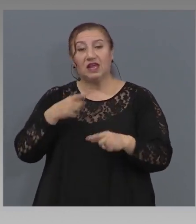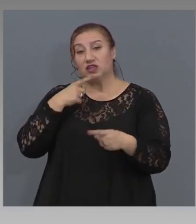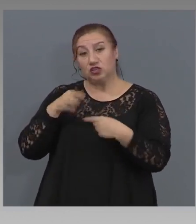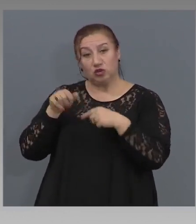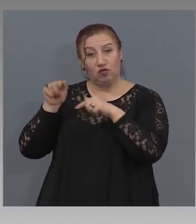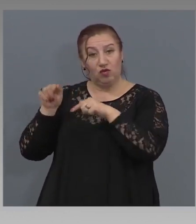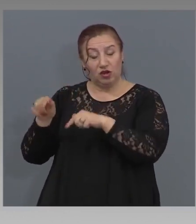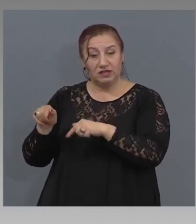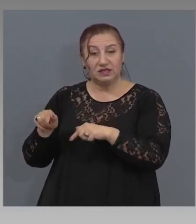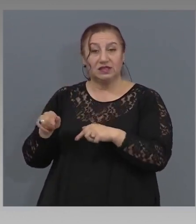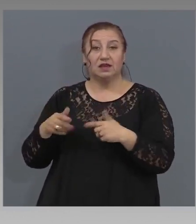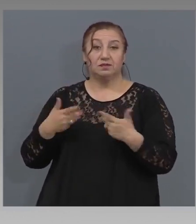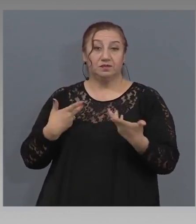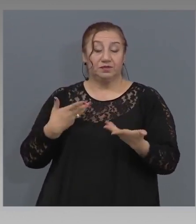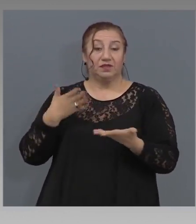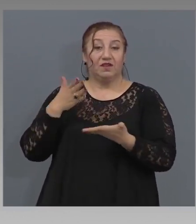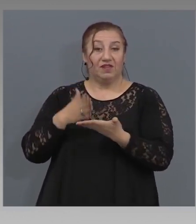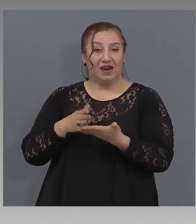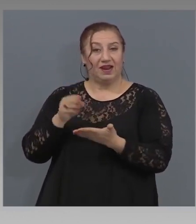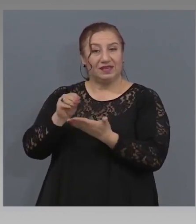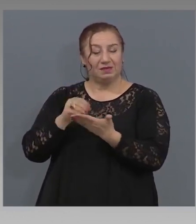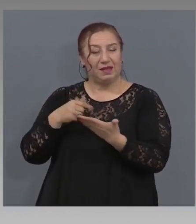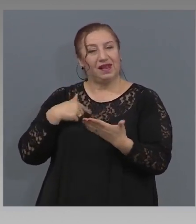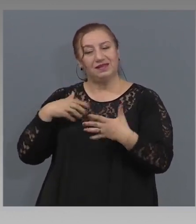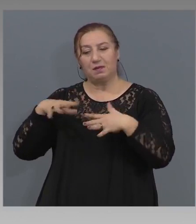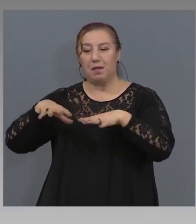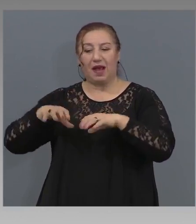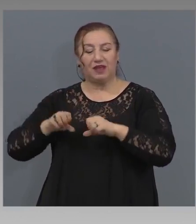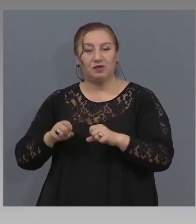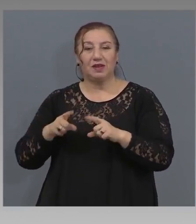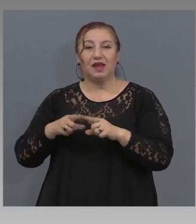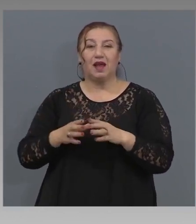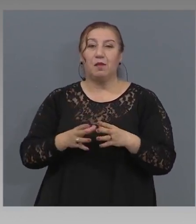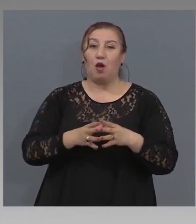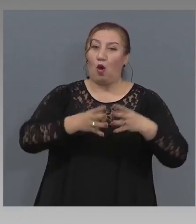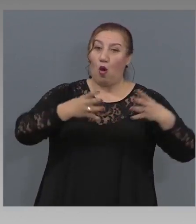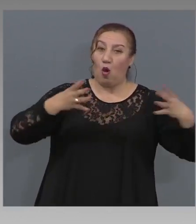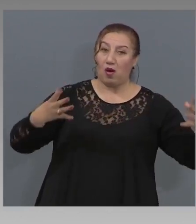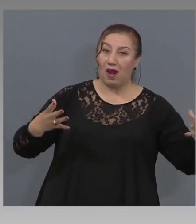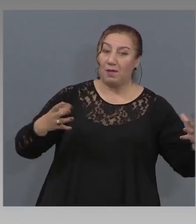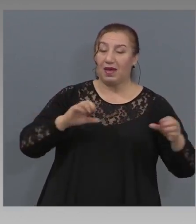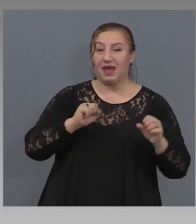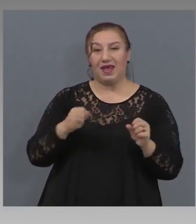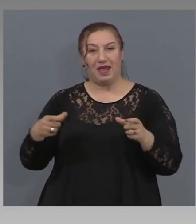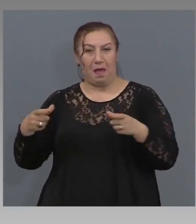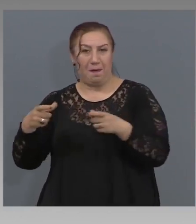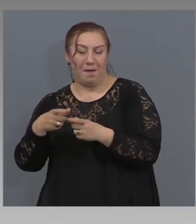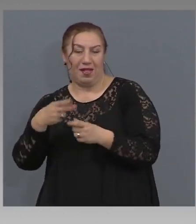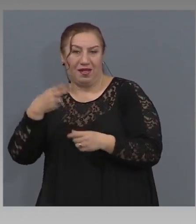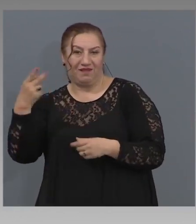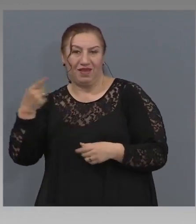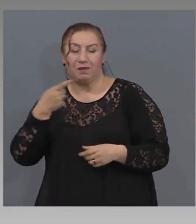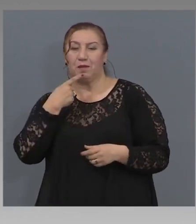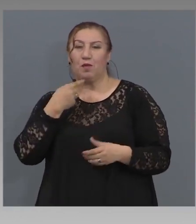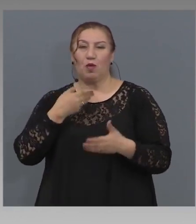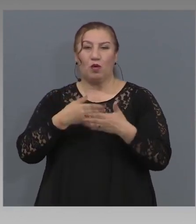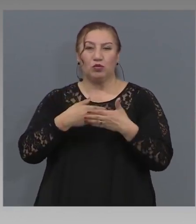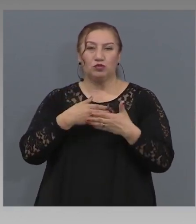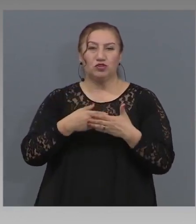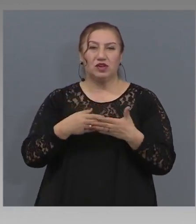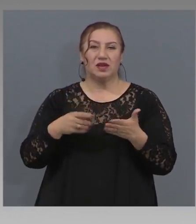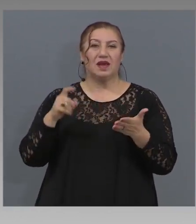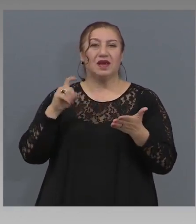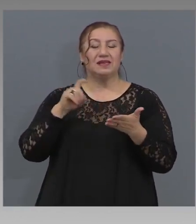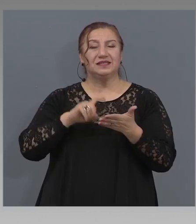тях да ги покарам насреща. така ли не че има ангажименти към големите и малките по отношение на закона за така